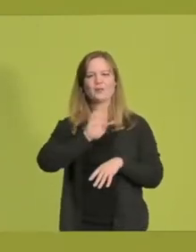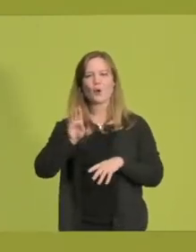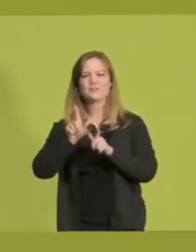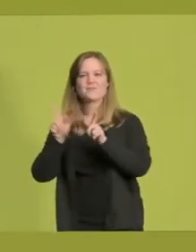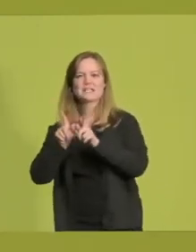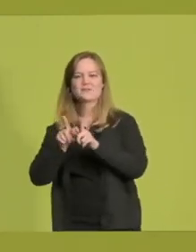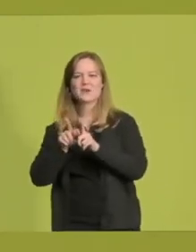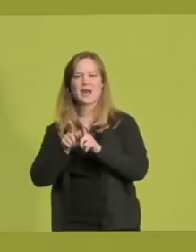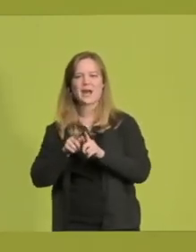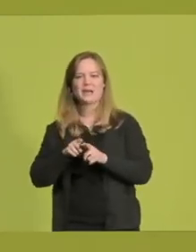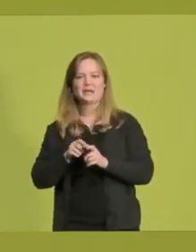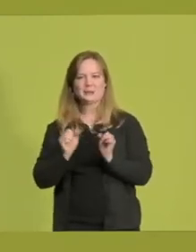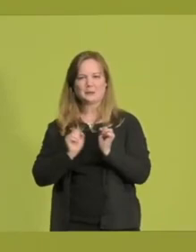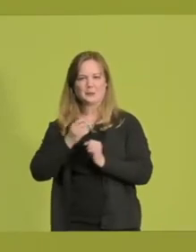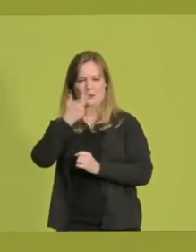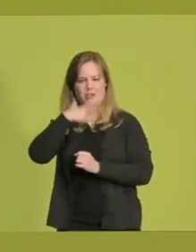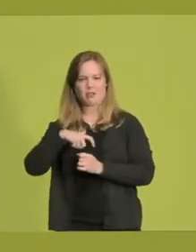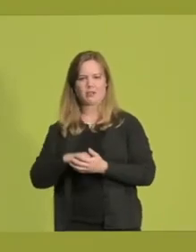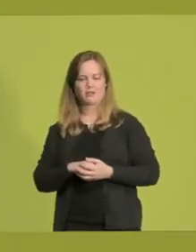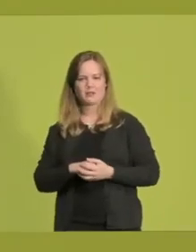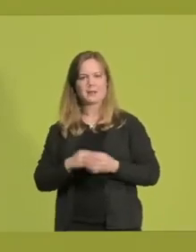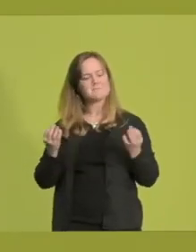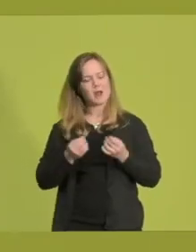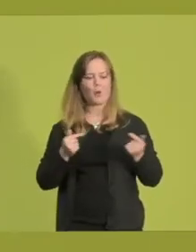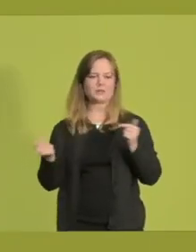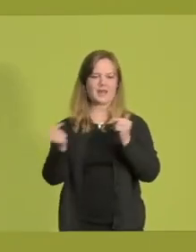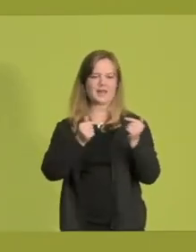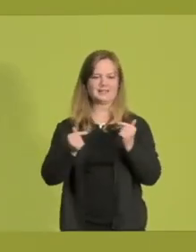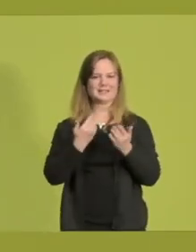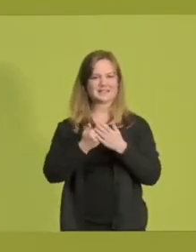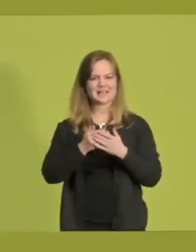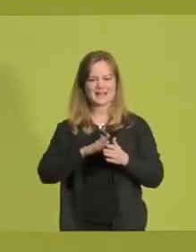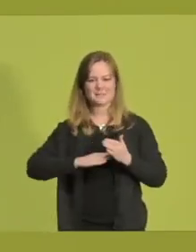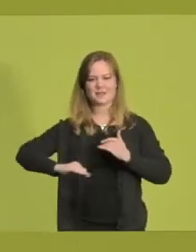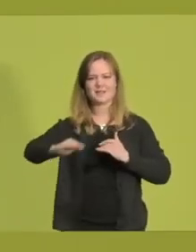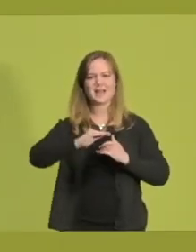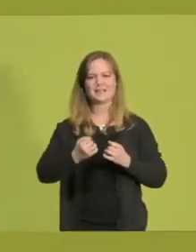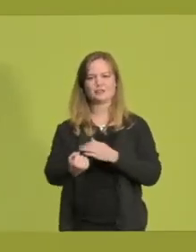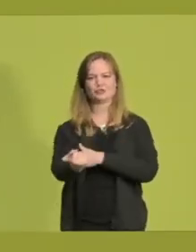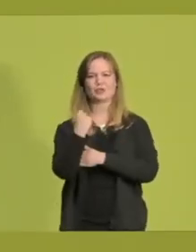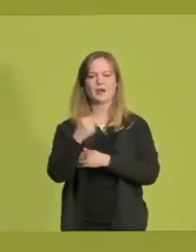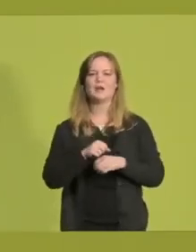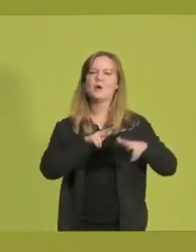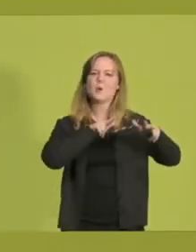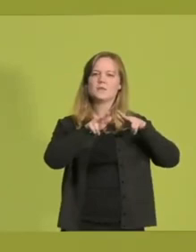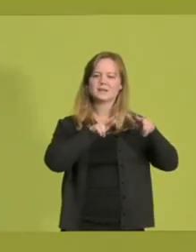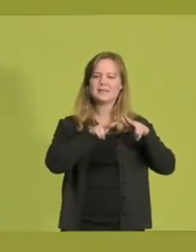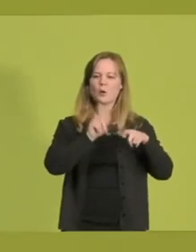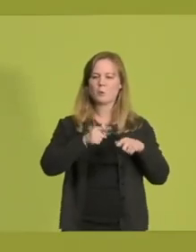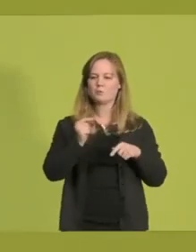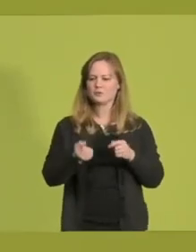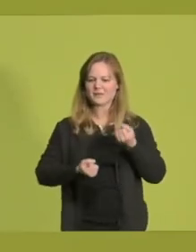Wir brauchen all diese Gegensätze. Sie machen unser Land stark. Eine Regierung kann, sollte und muss diese Potenziale